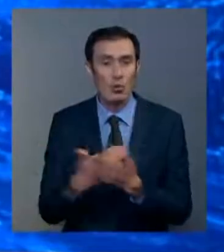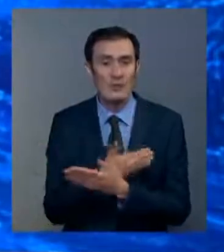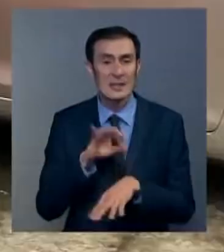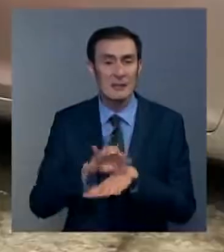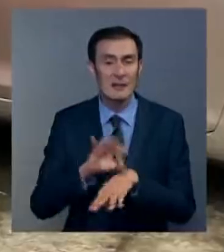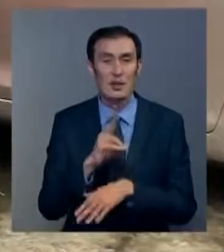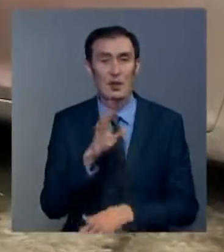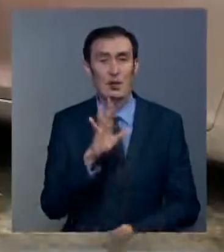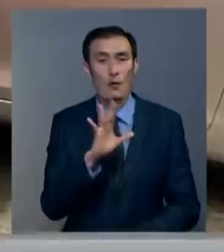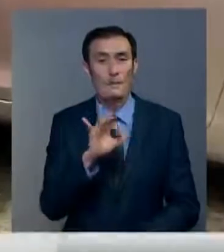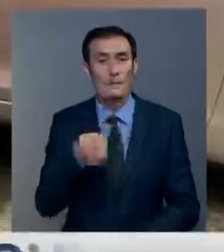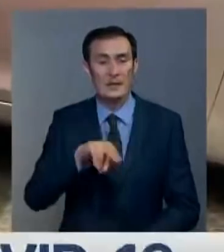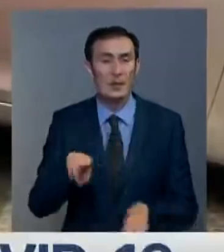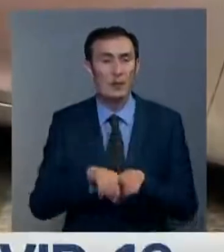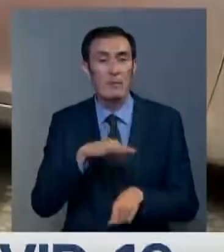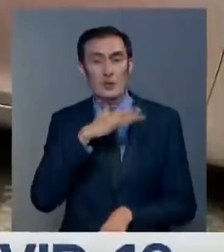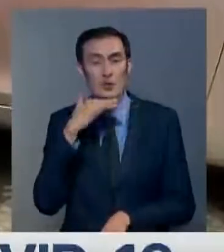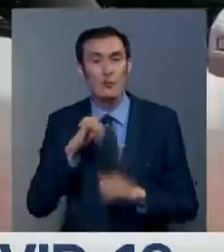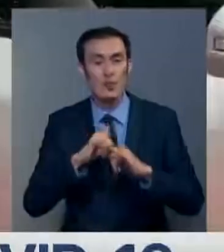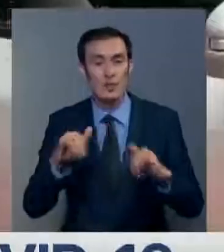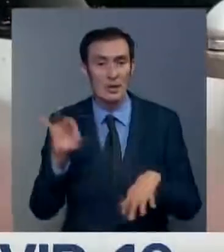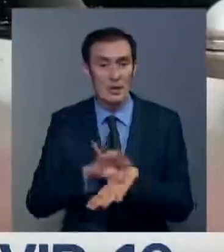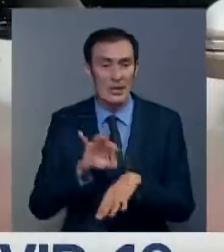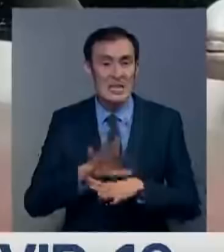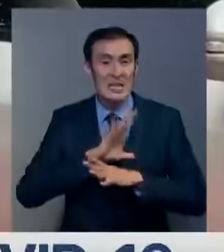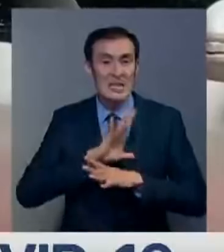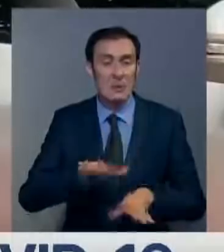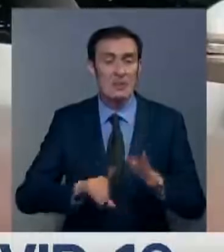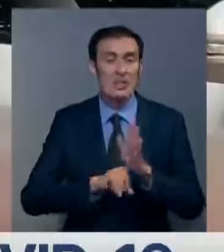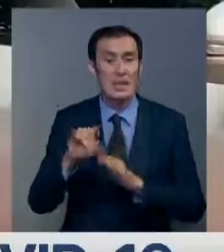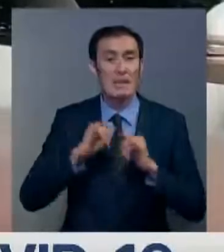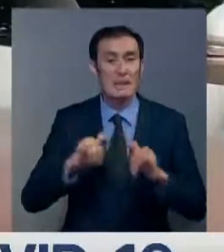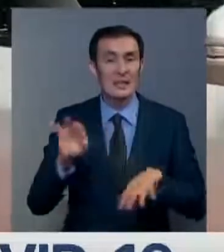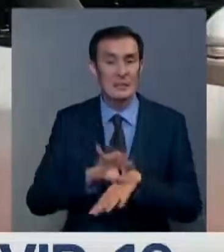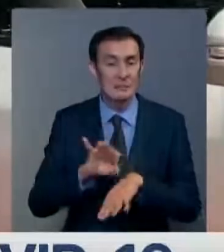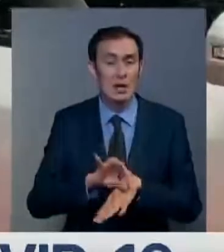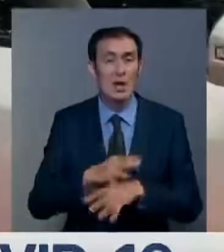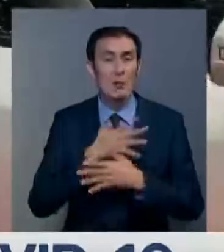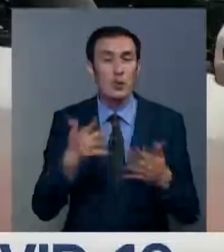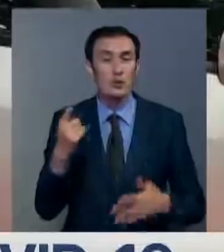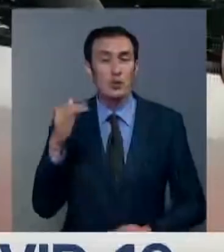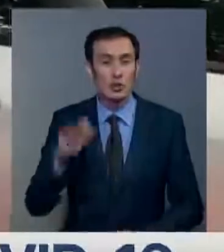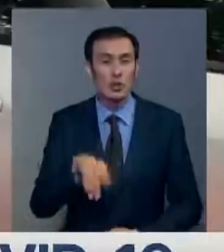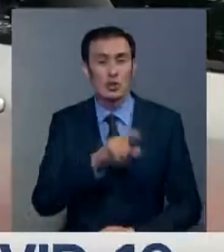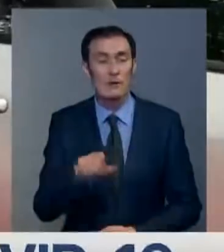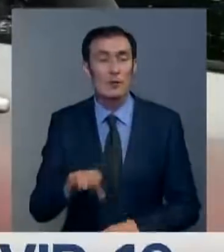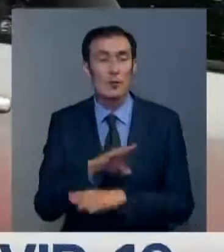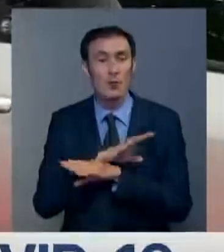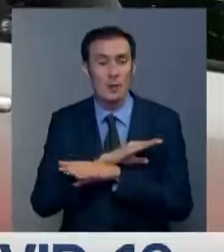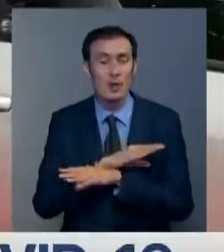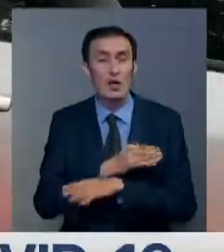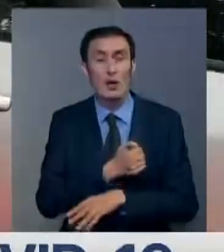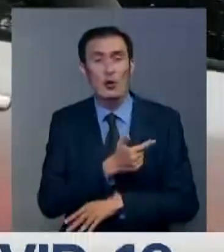случаев COVID-19. Такого большого прироста заражений в этой стране не было с начала пандемии. Еще больше тысячи человек умерли.